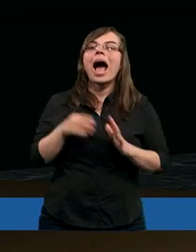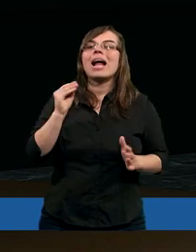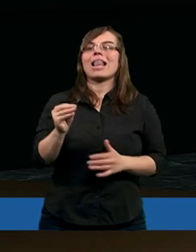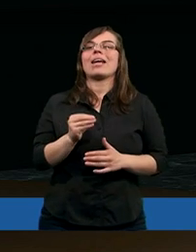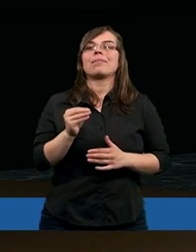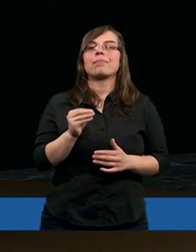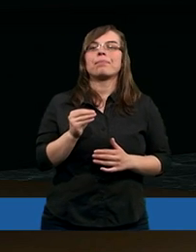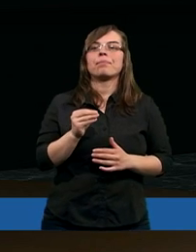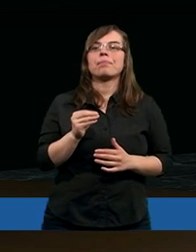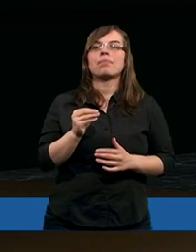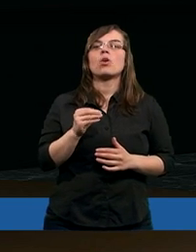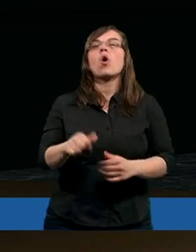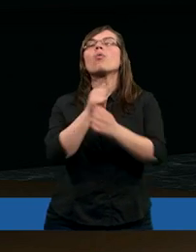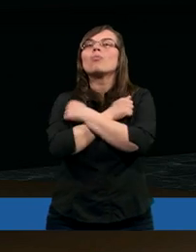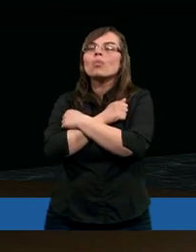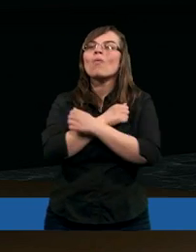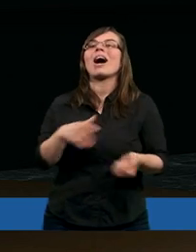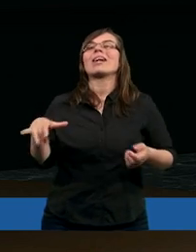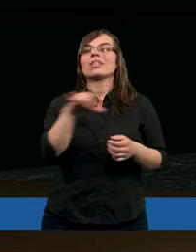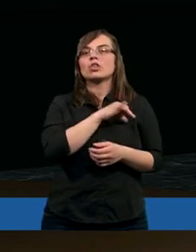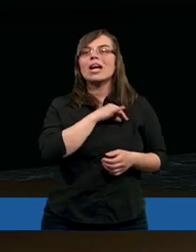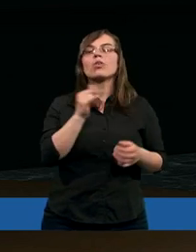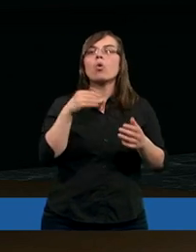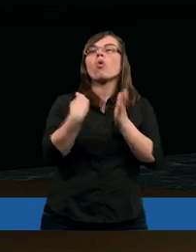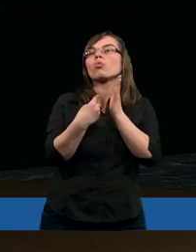uwalnia lud od niewoli grzechu.